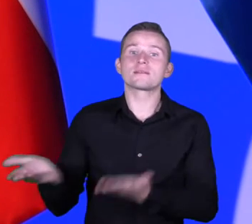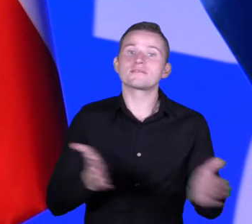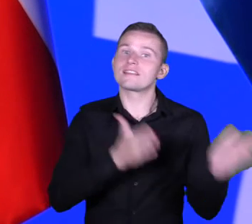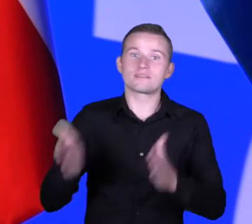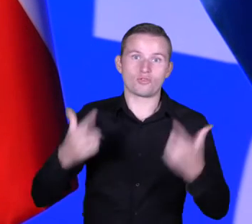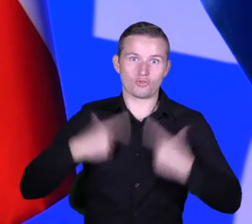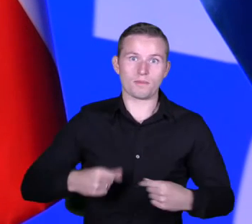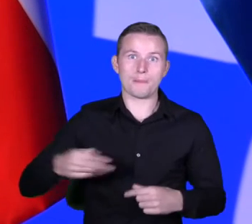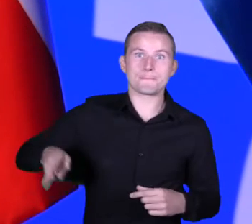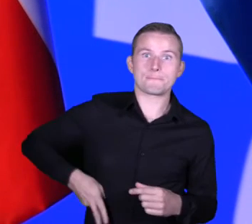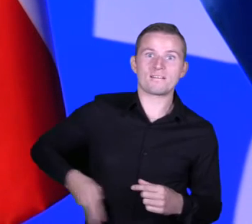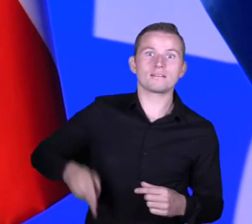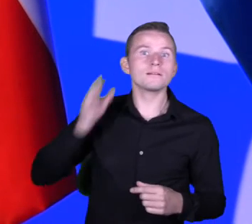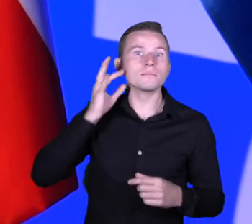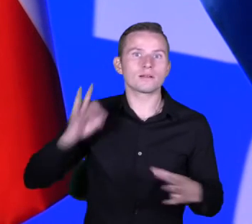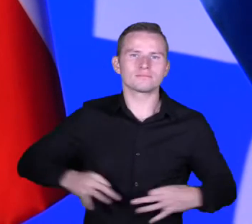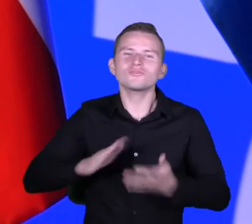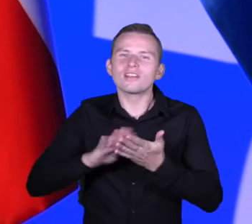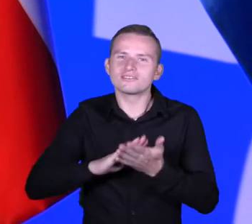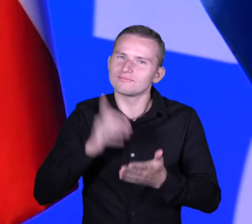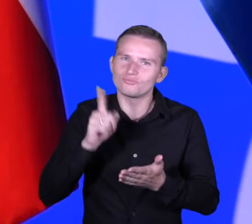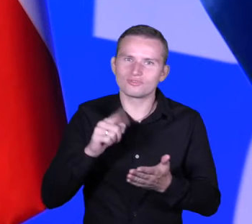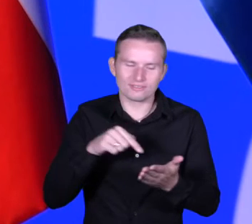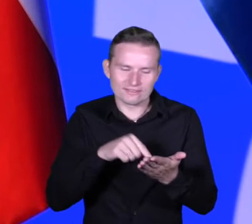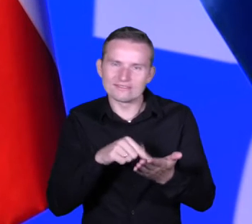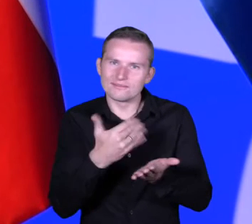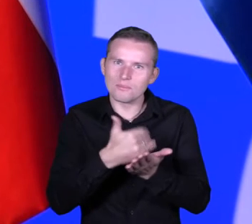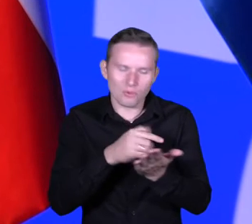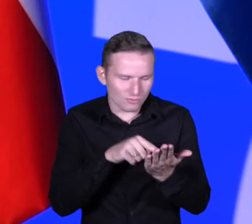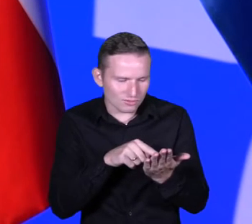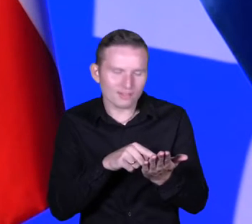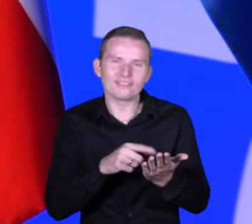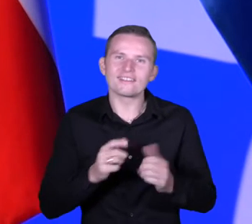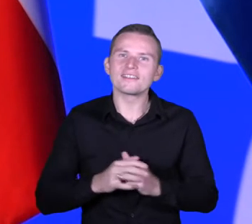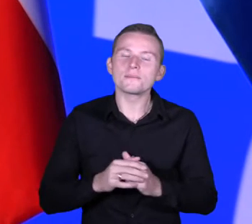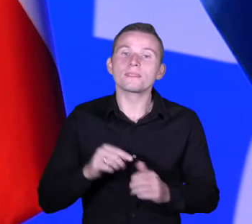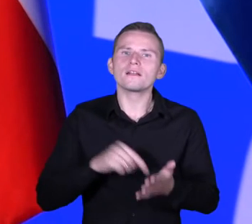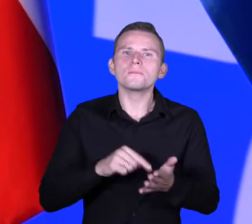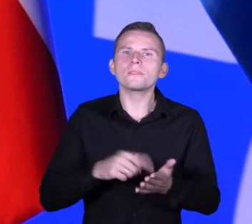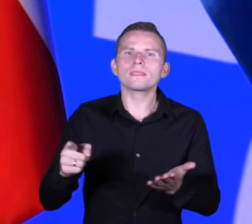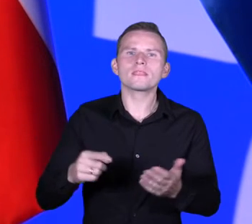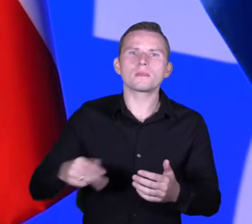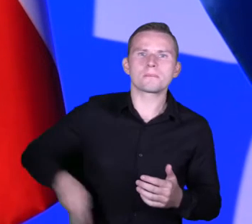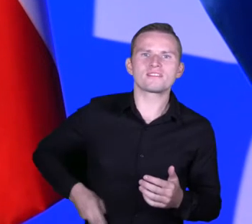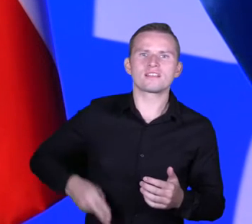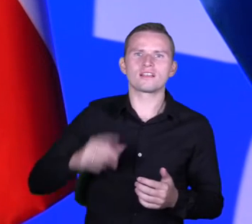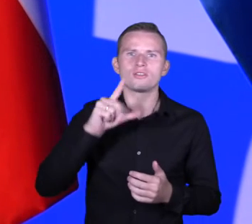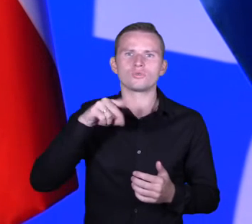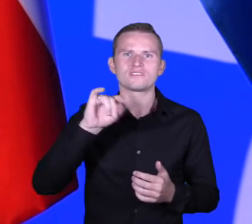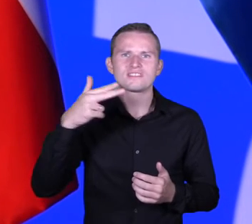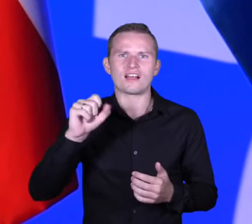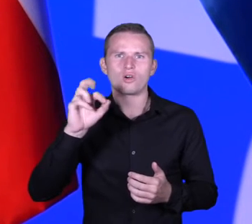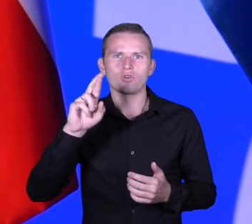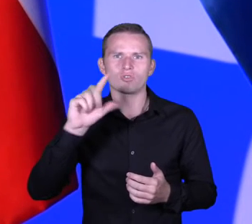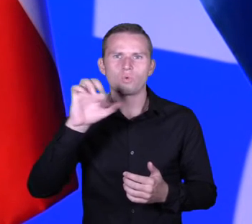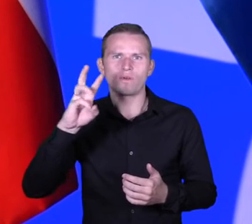panią minister, przepraszam, muszę sobie pomóc niestety i to jeszcze odsunąć, panią minister Justynę Orłowską, pełnomocniczkę